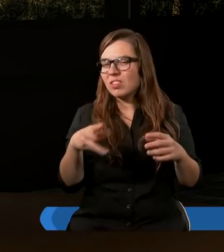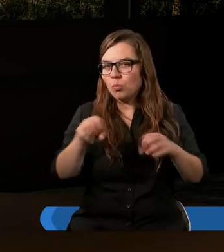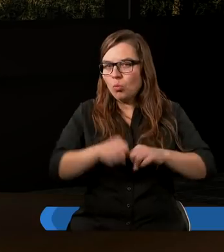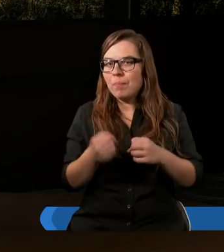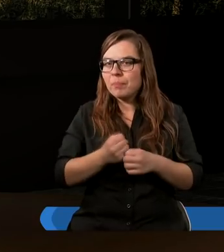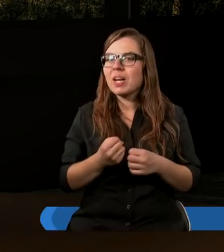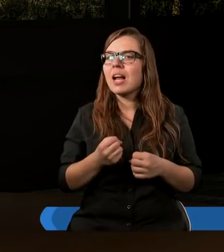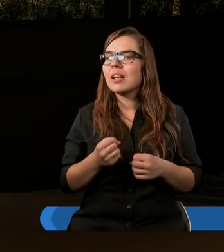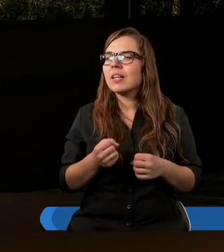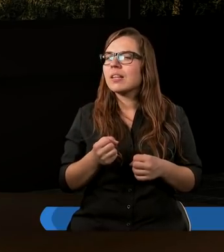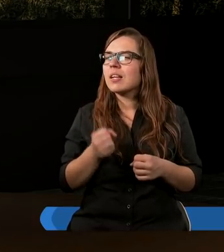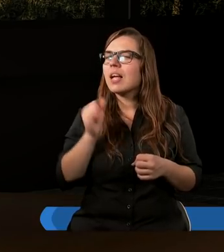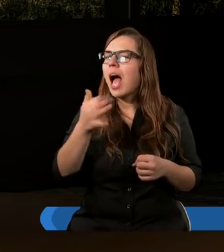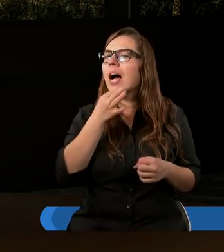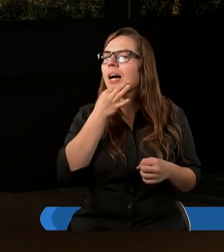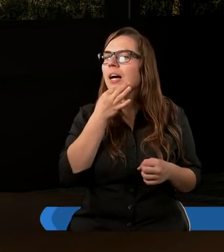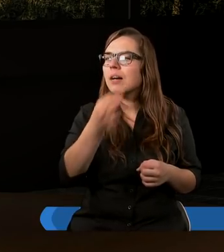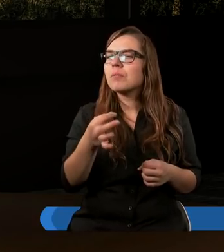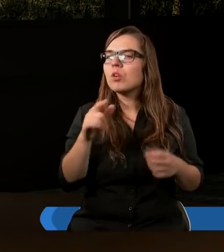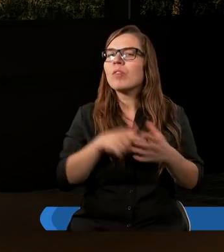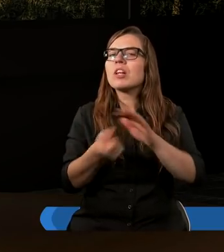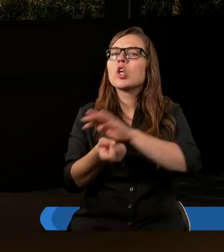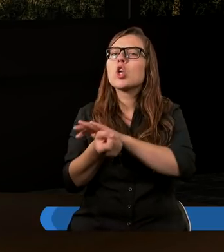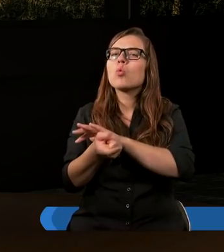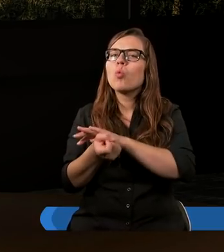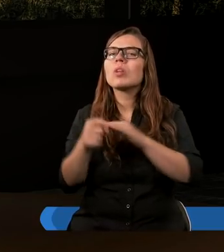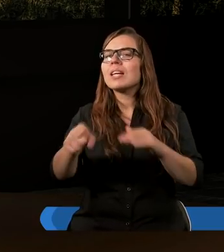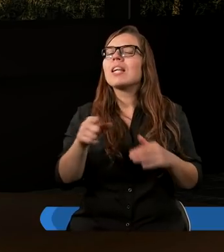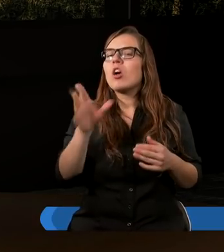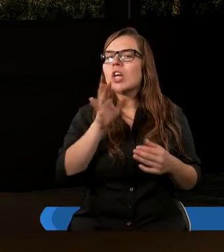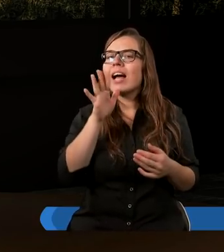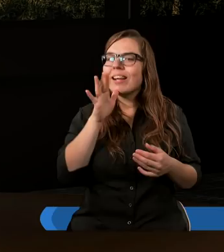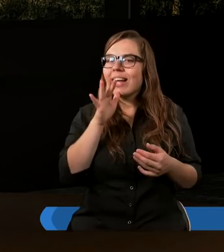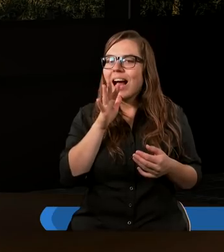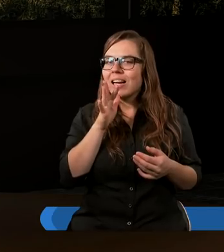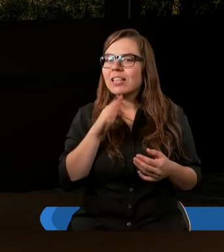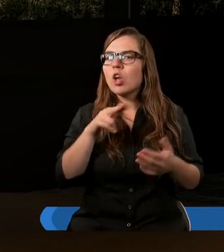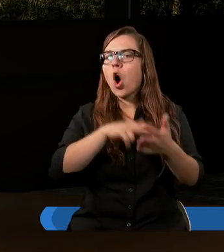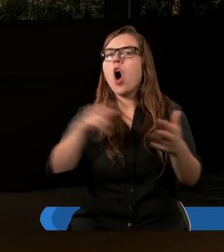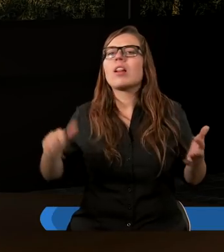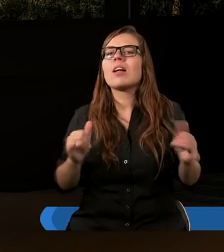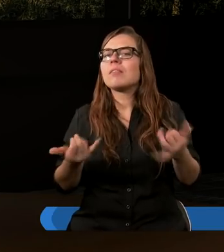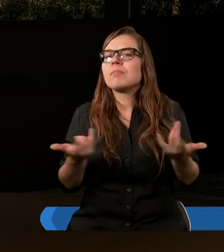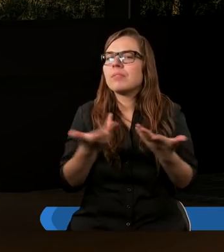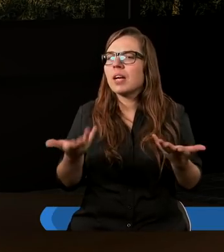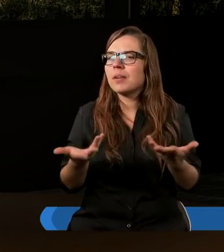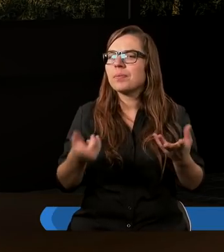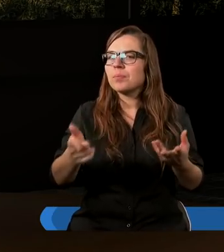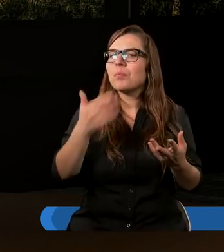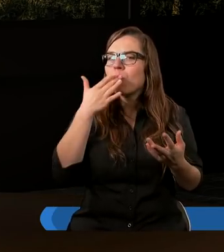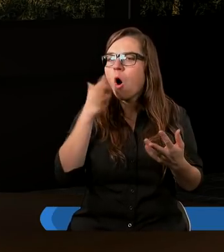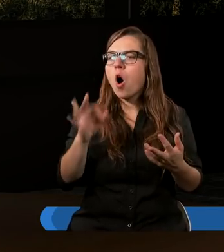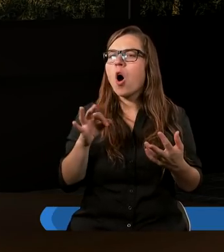Natomiast ja bym też zadał pytanie, jakie są skutki właśnie tego, że Izraelici odeszli. Owszem, mówiliśmy już o